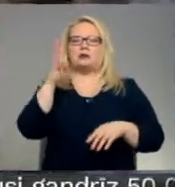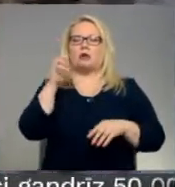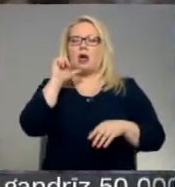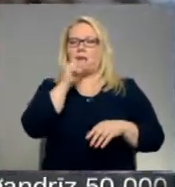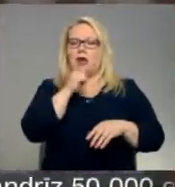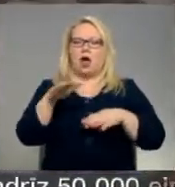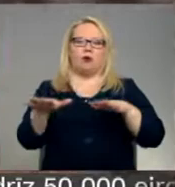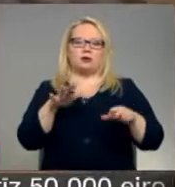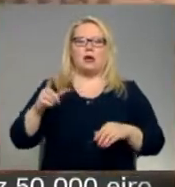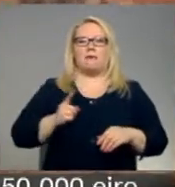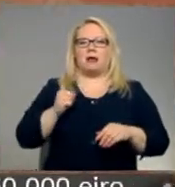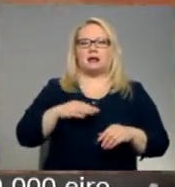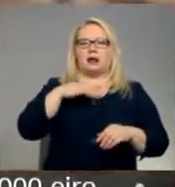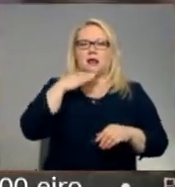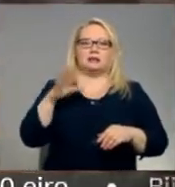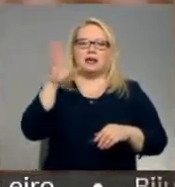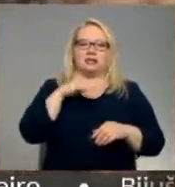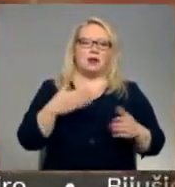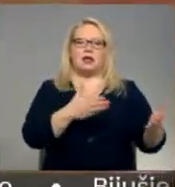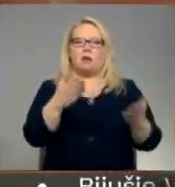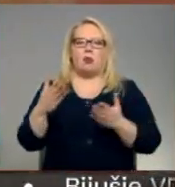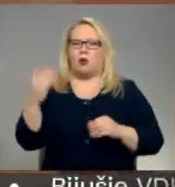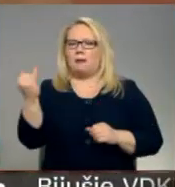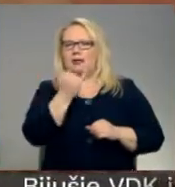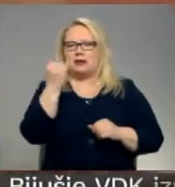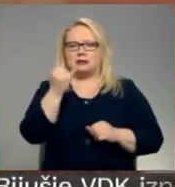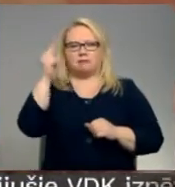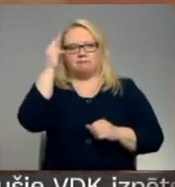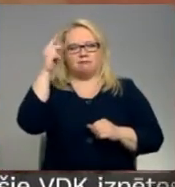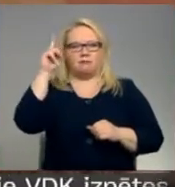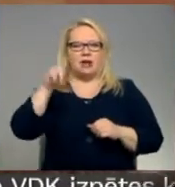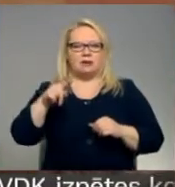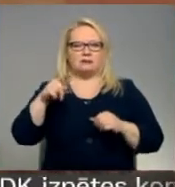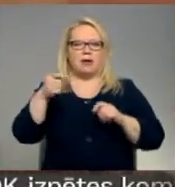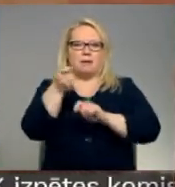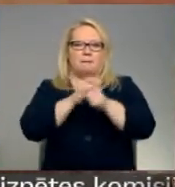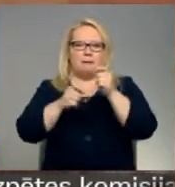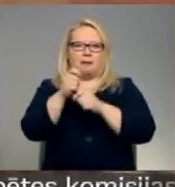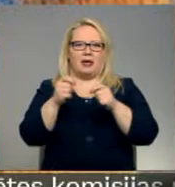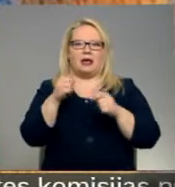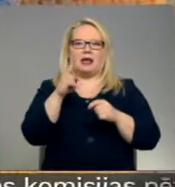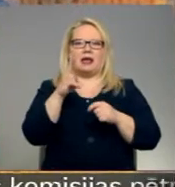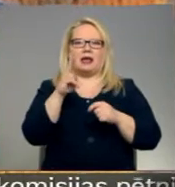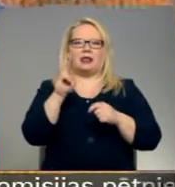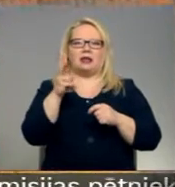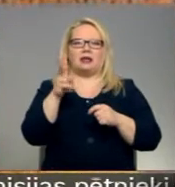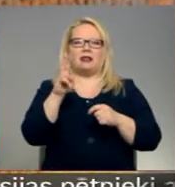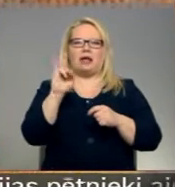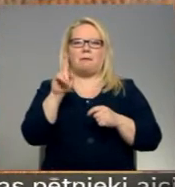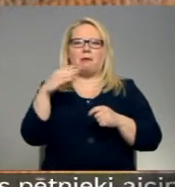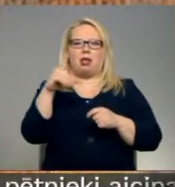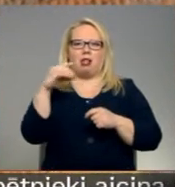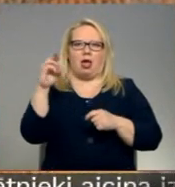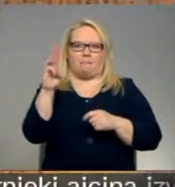organizēs meistarklasi ar iespēju, japkuram interesentam, apgūt prasmi pīdmežģīnes ar knipelēm. Ausmas